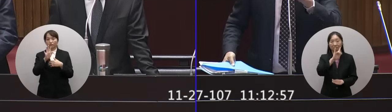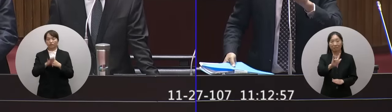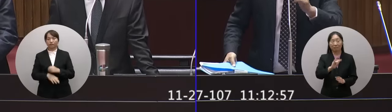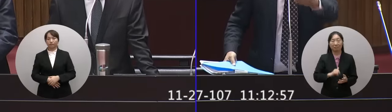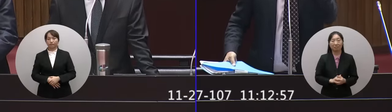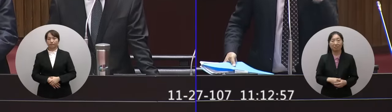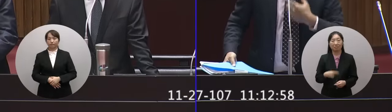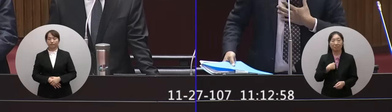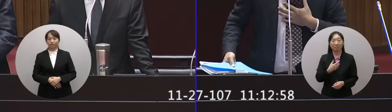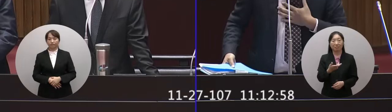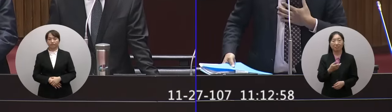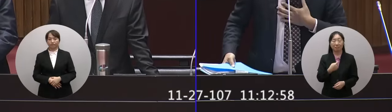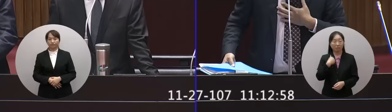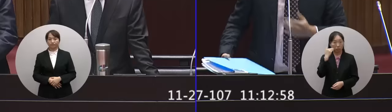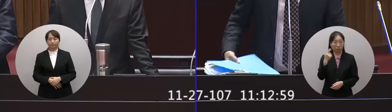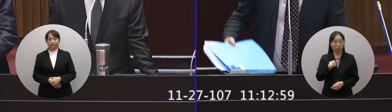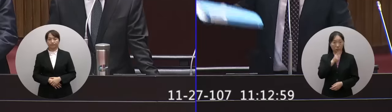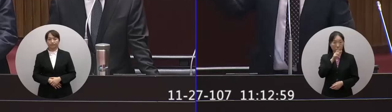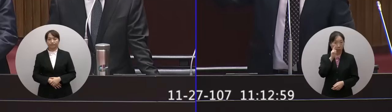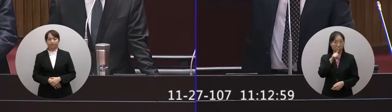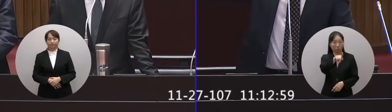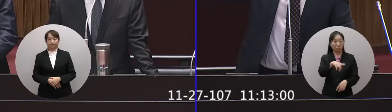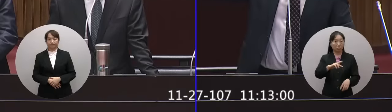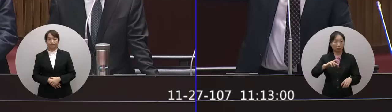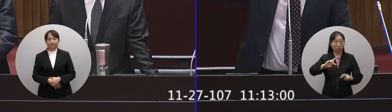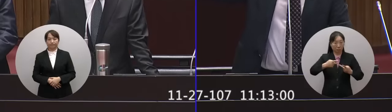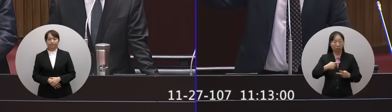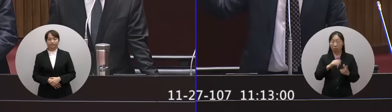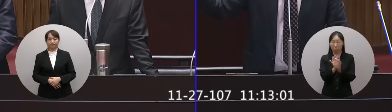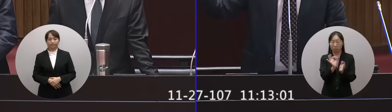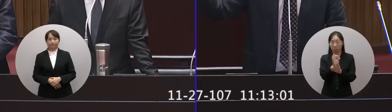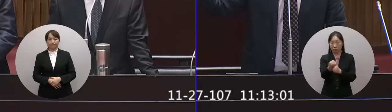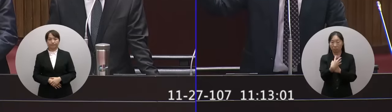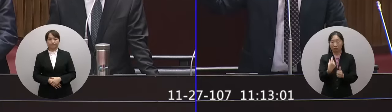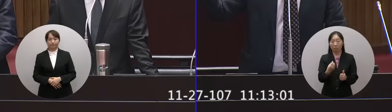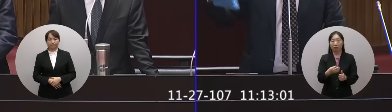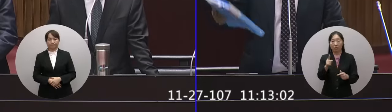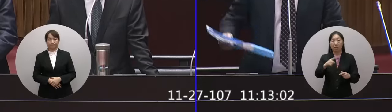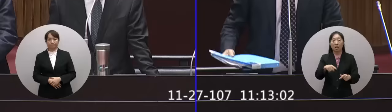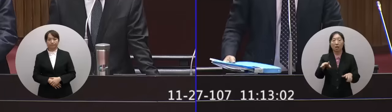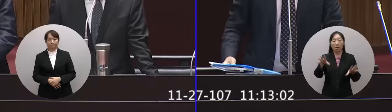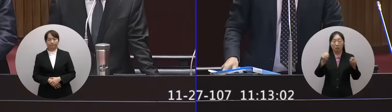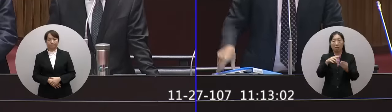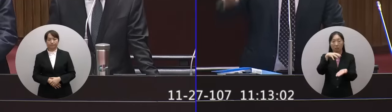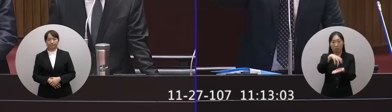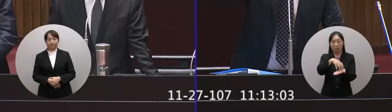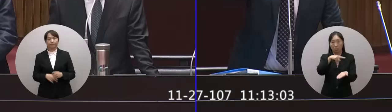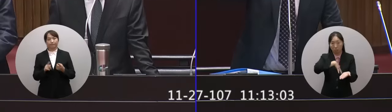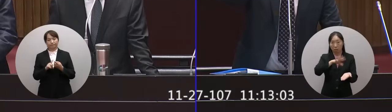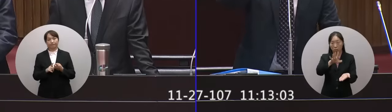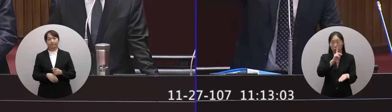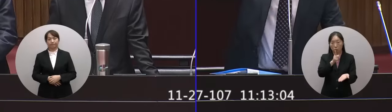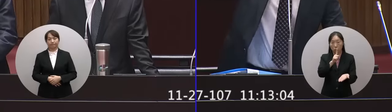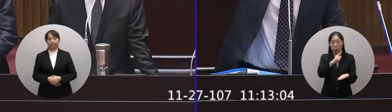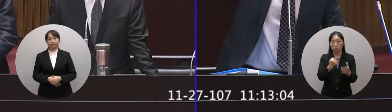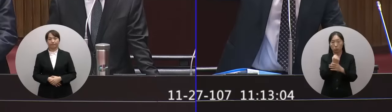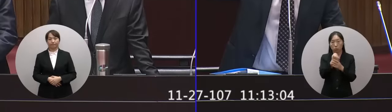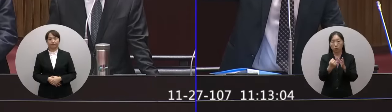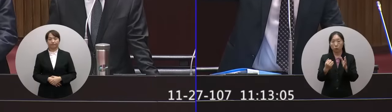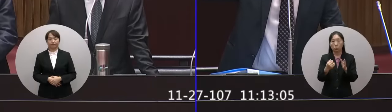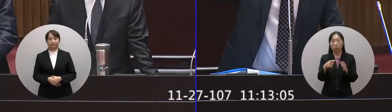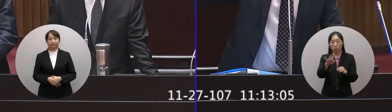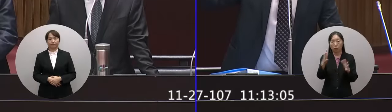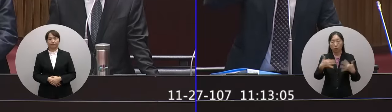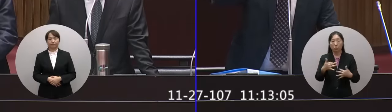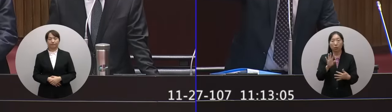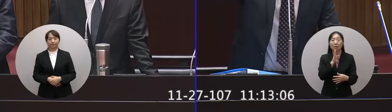我講錯請你糾正我今天調查報告的確有講主峰棒有問題是那台車子開始到結